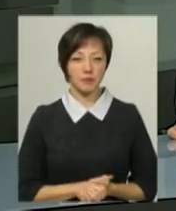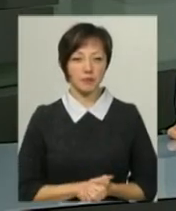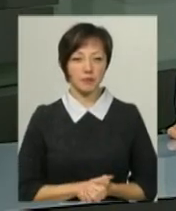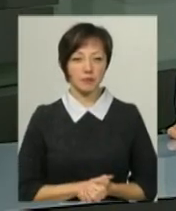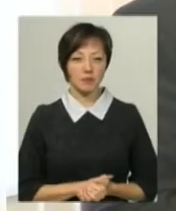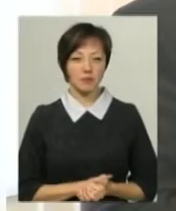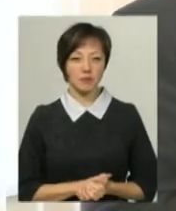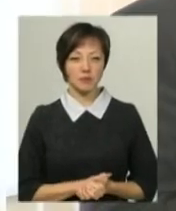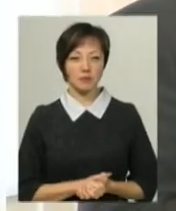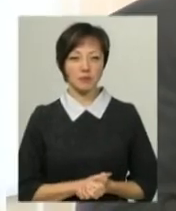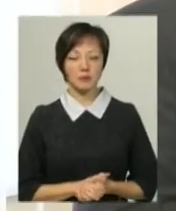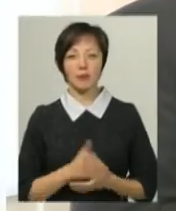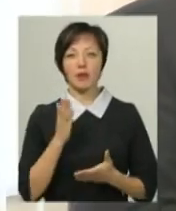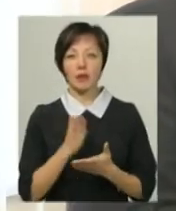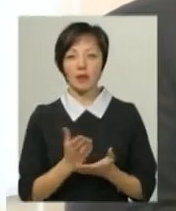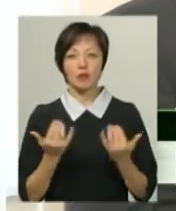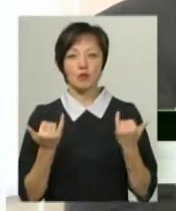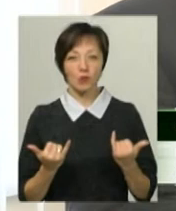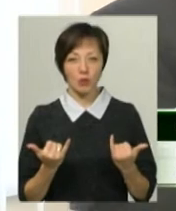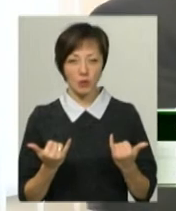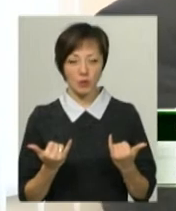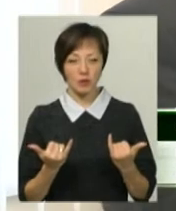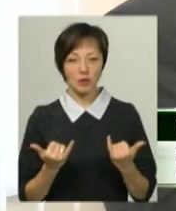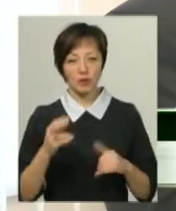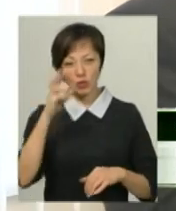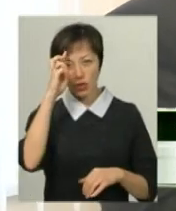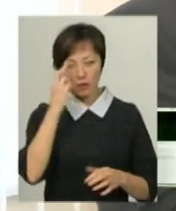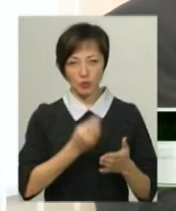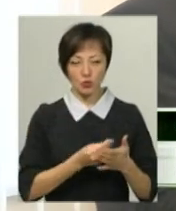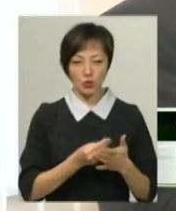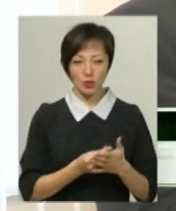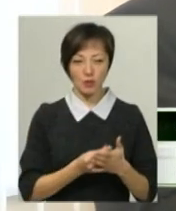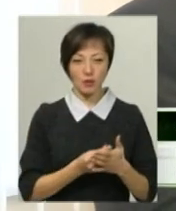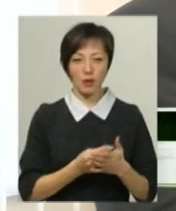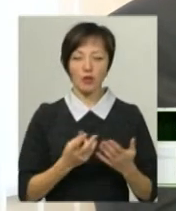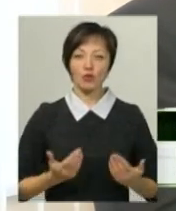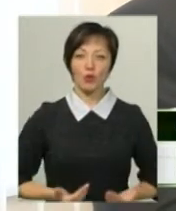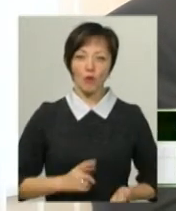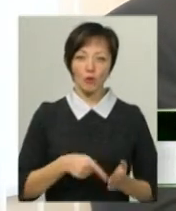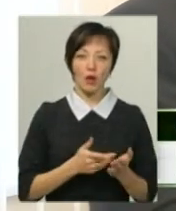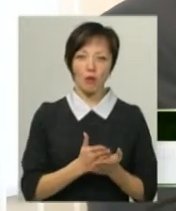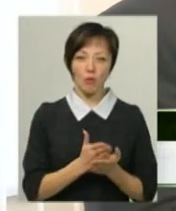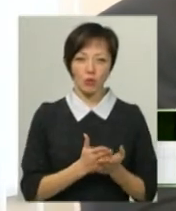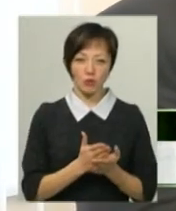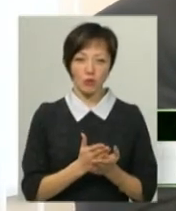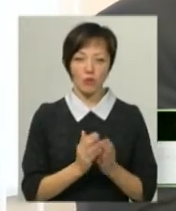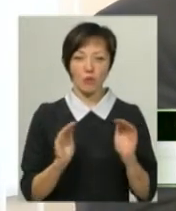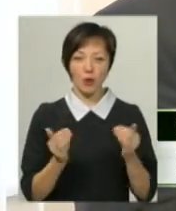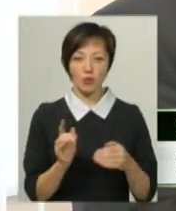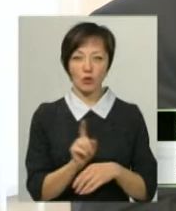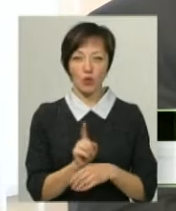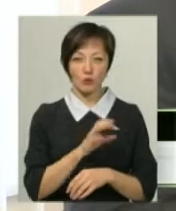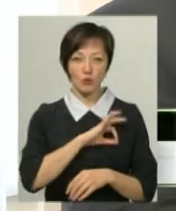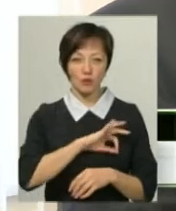Є сьогодні державний бюджет на житлово-комунальні послуги, вони в межах, нормах